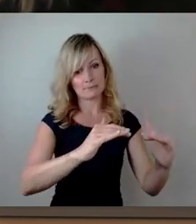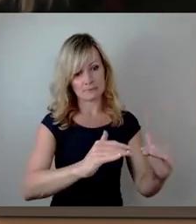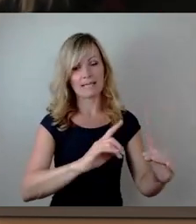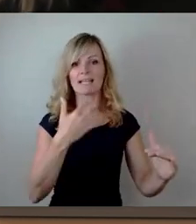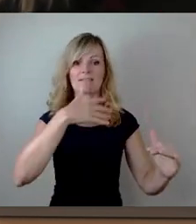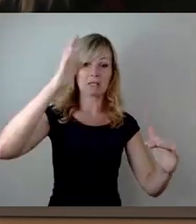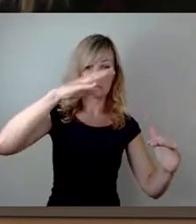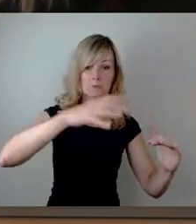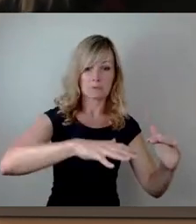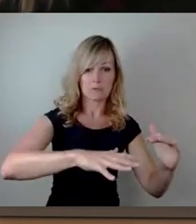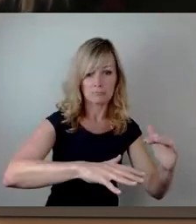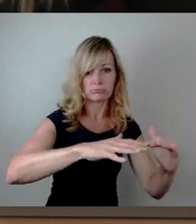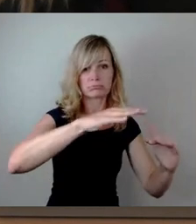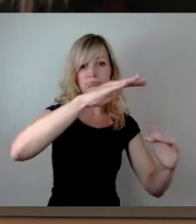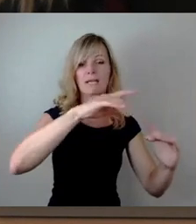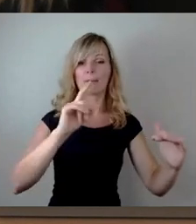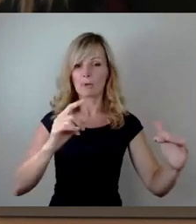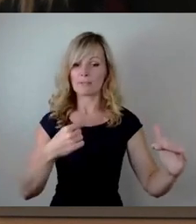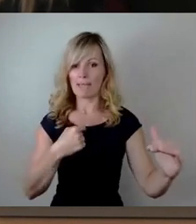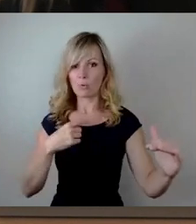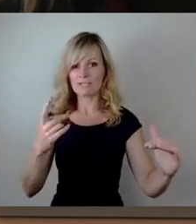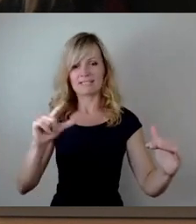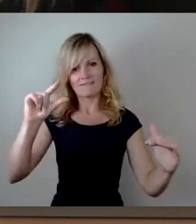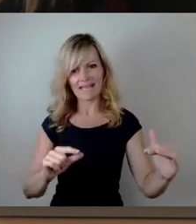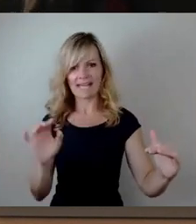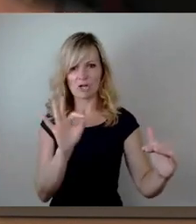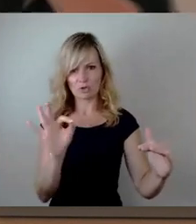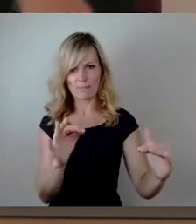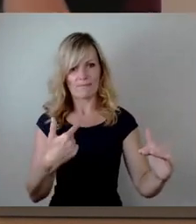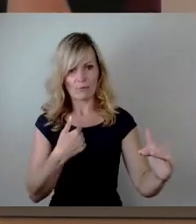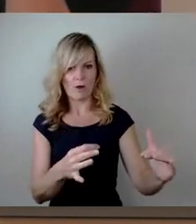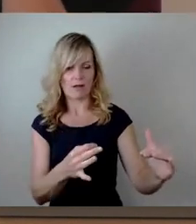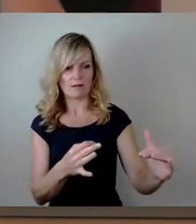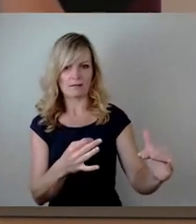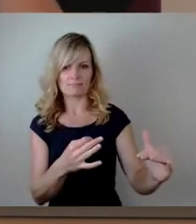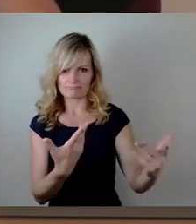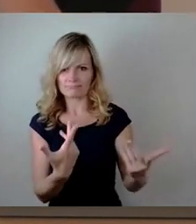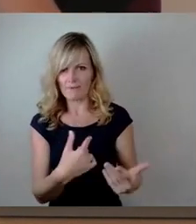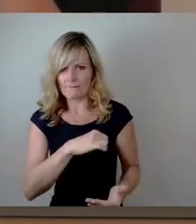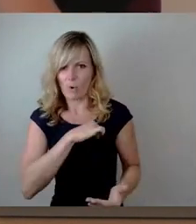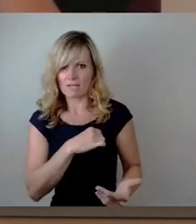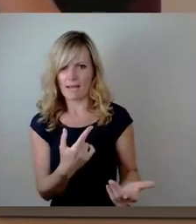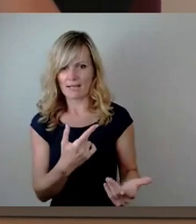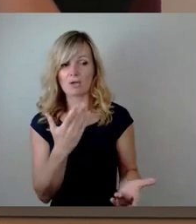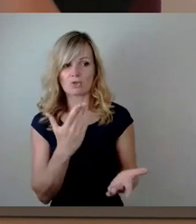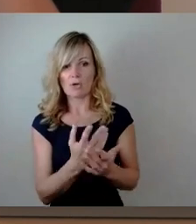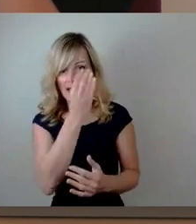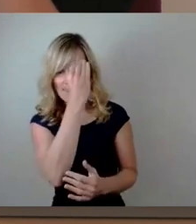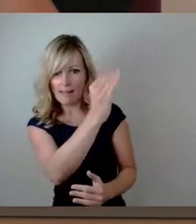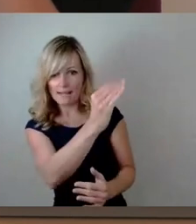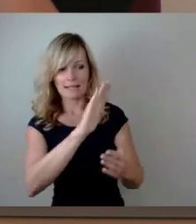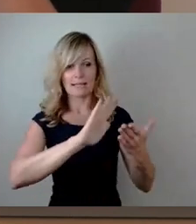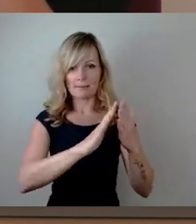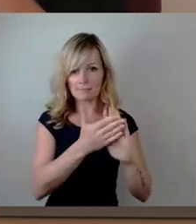zur Minderung der Situation bei uns und ist in unserem Interesse, das ist abgesprochen und angemeldet worden und es ist sinnvoll,